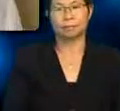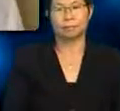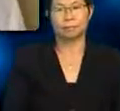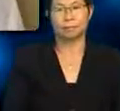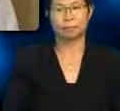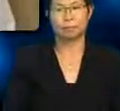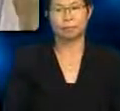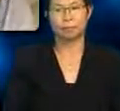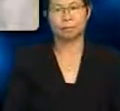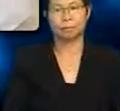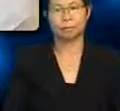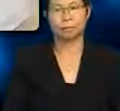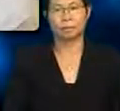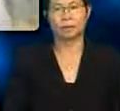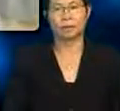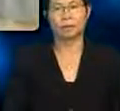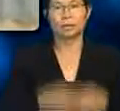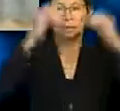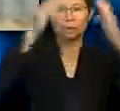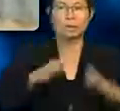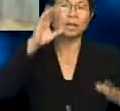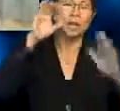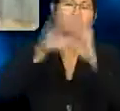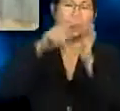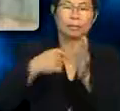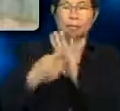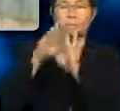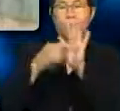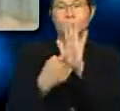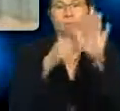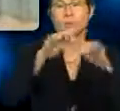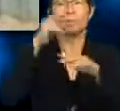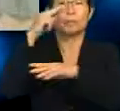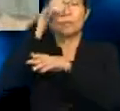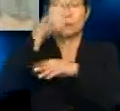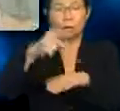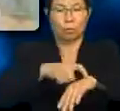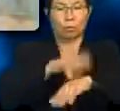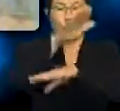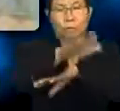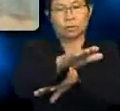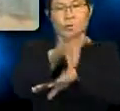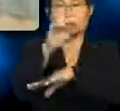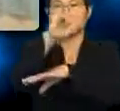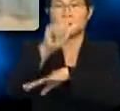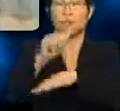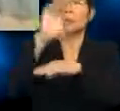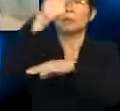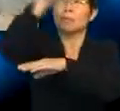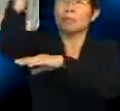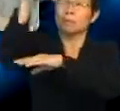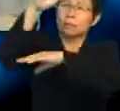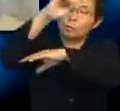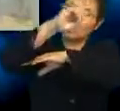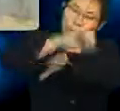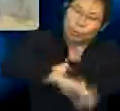Hafiz Sudir? Cikgu, gambar ini menunjukkan pemandangan waktu senja. Matahari hampir tenggelam dan